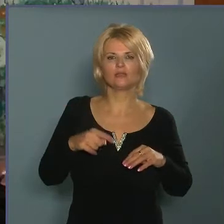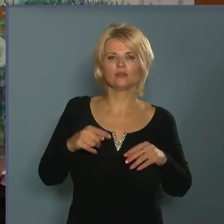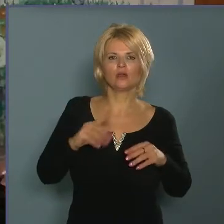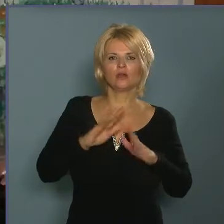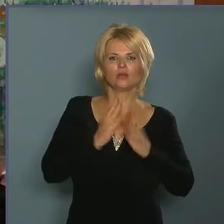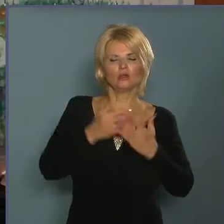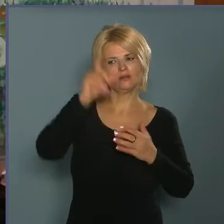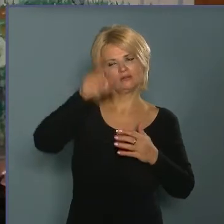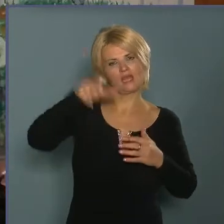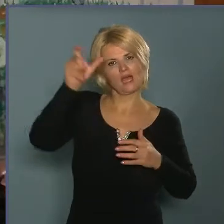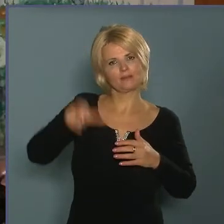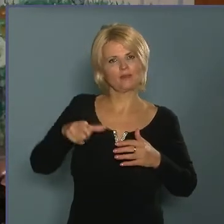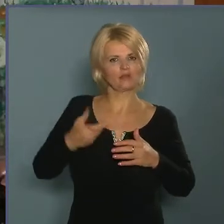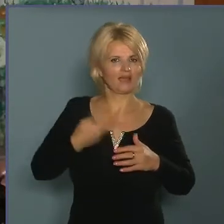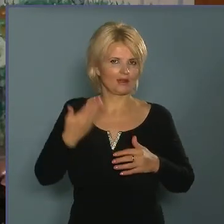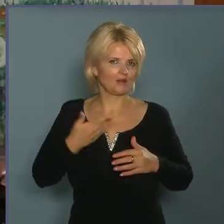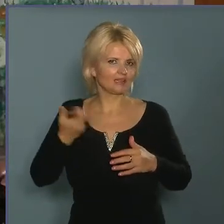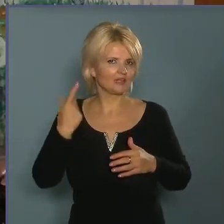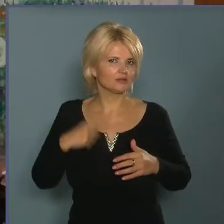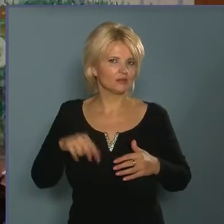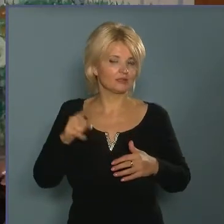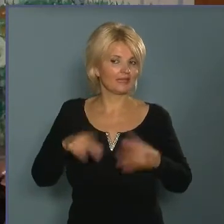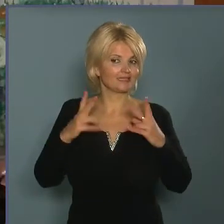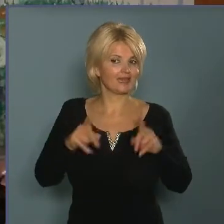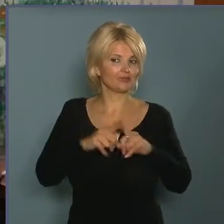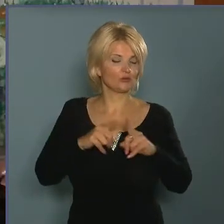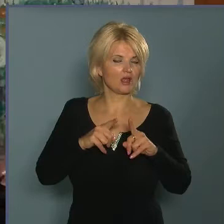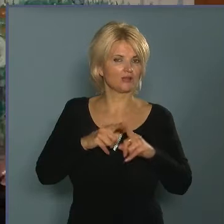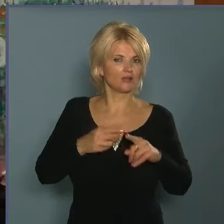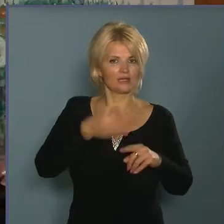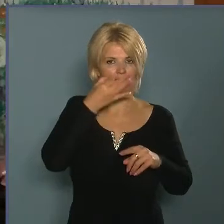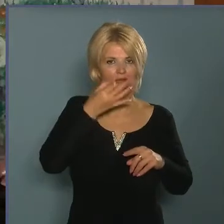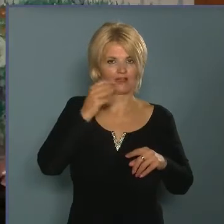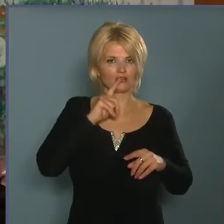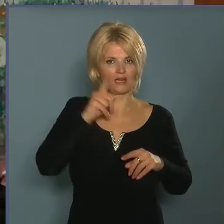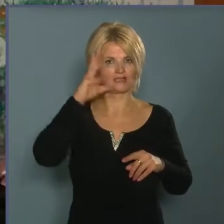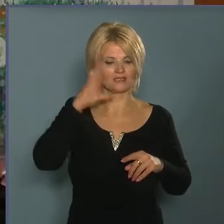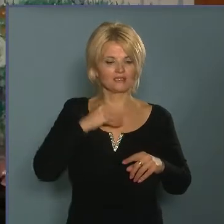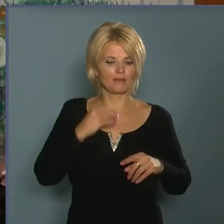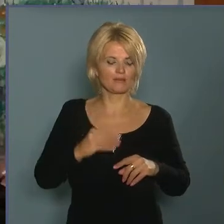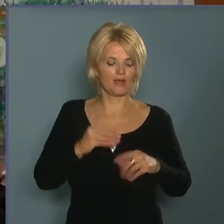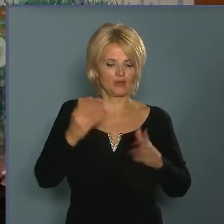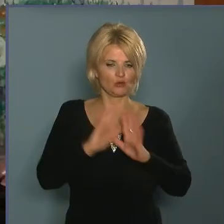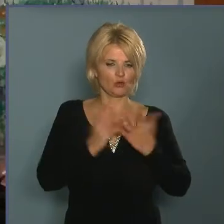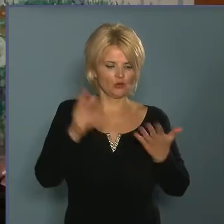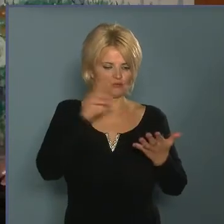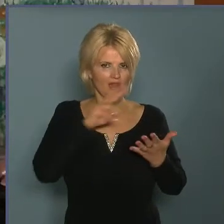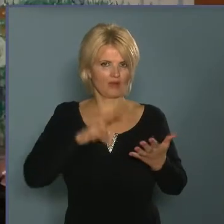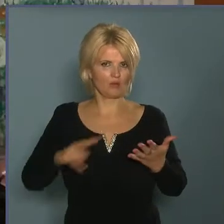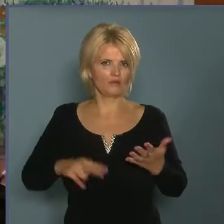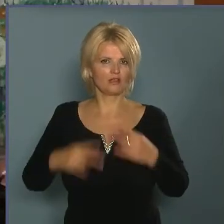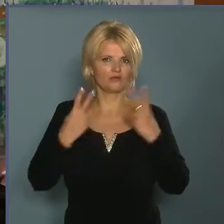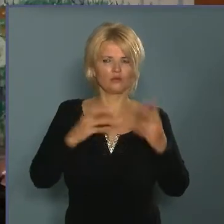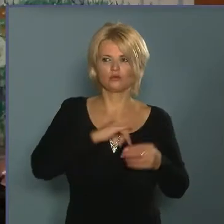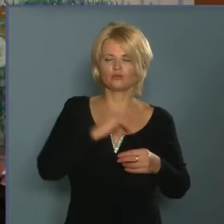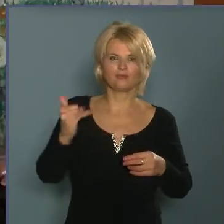élmény volt, ez az egy óra vele. Ez például lehet egy olyan dolog, kíváncsivá tesz, előveszem a könyvét, beleolvasok. Nagyon fontos az is, hogy